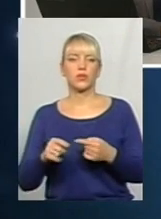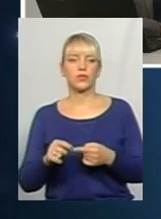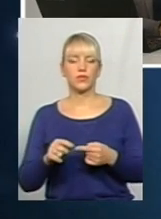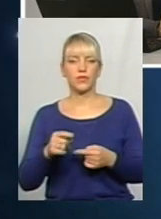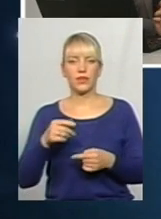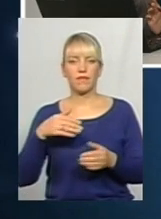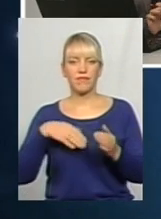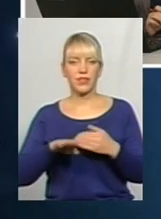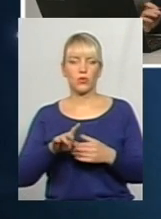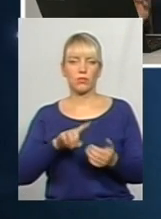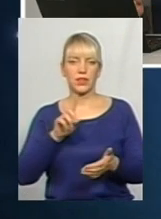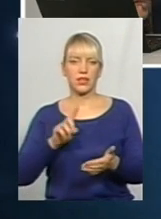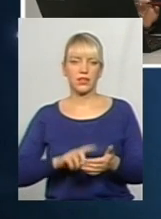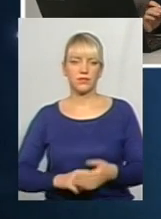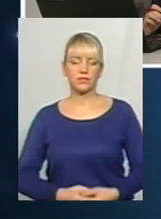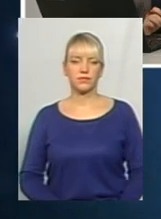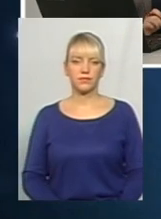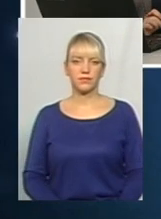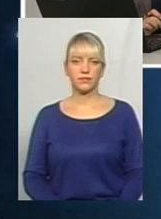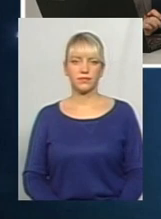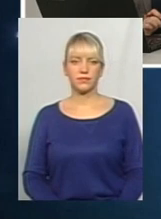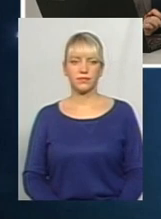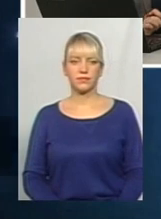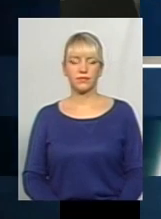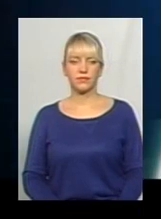відеозапитання. Прошу режисерів запустити відео.